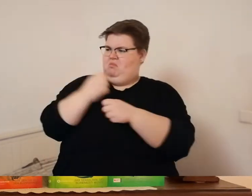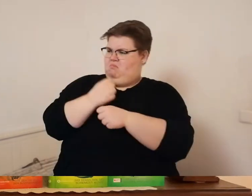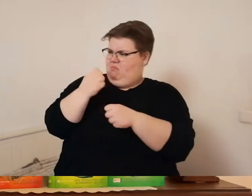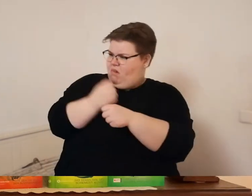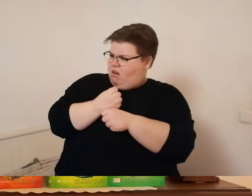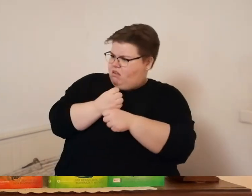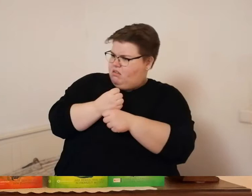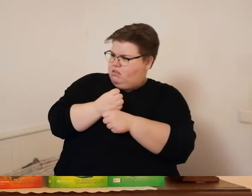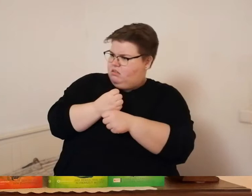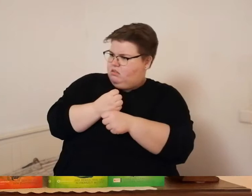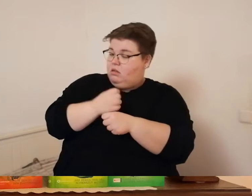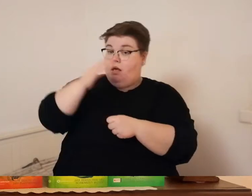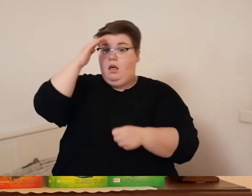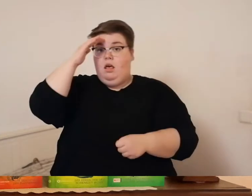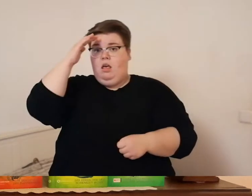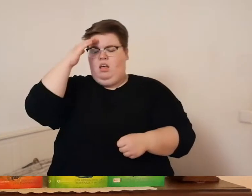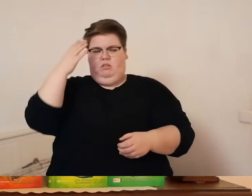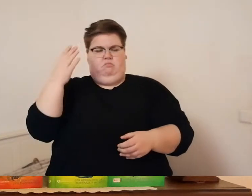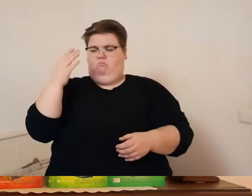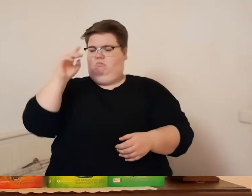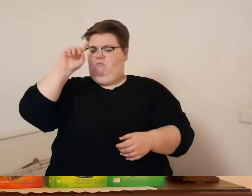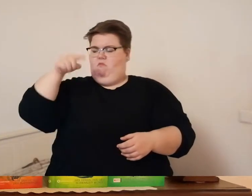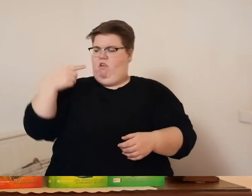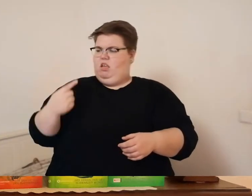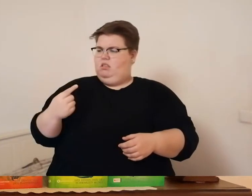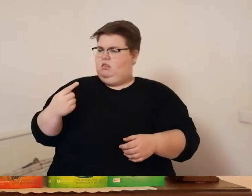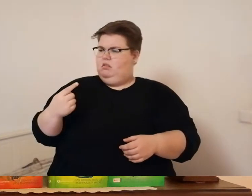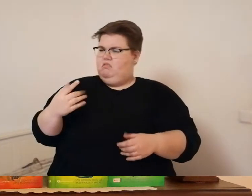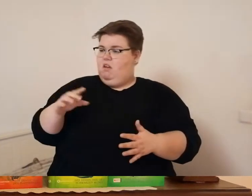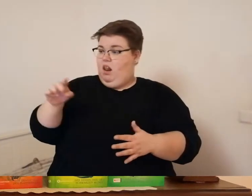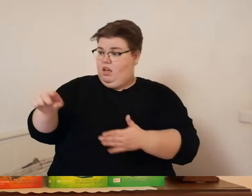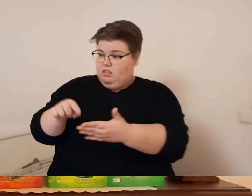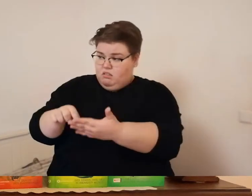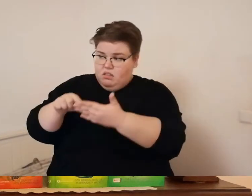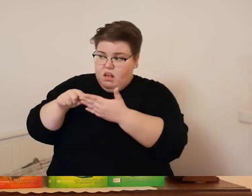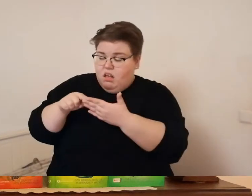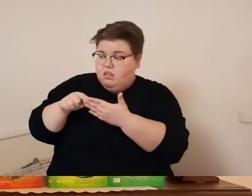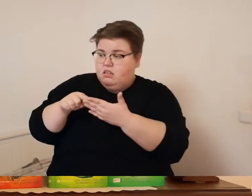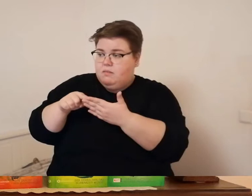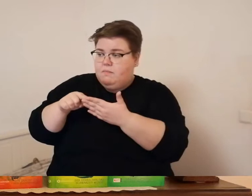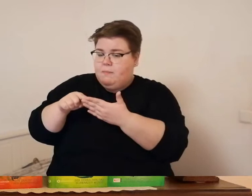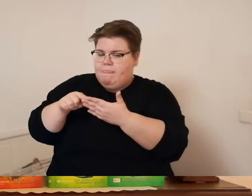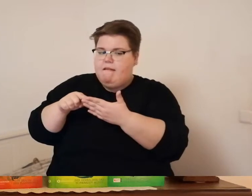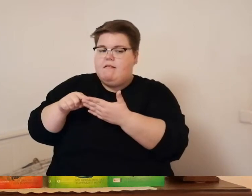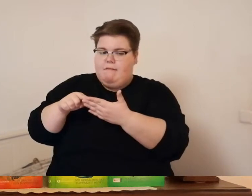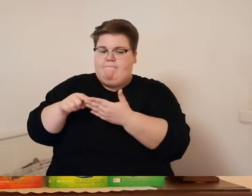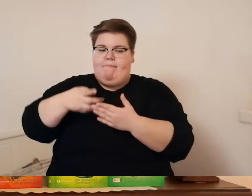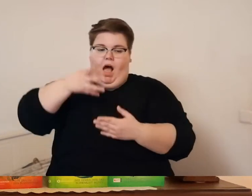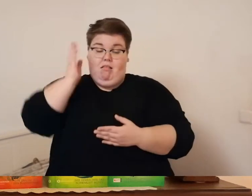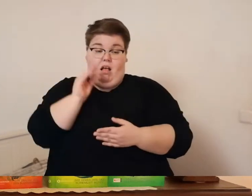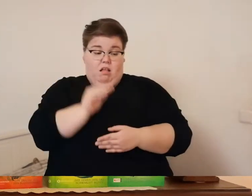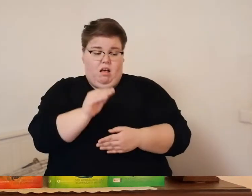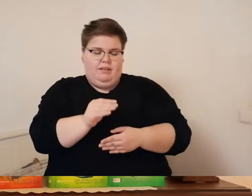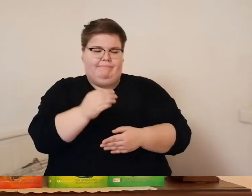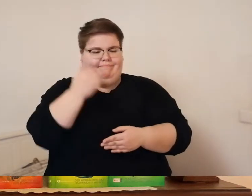antwortete eric wollte der große raubvogel ihnen etwas zeigen könntest du ihm folgen bat er den drachen der